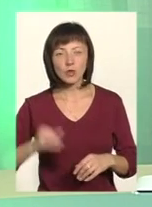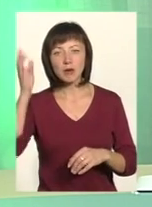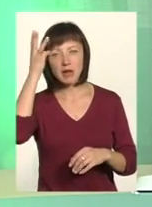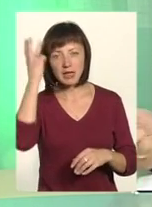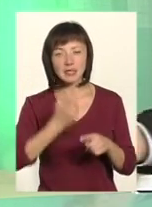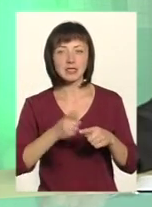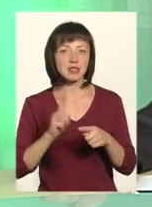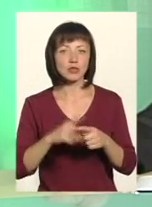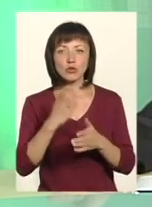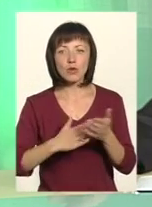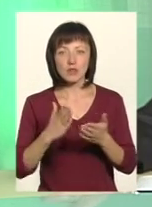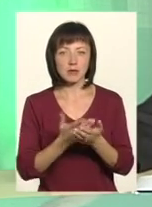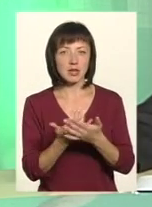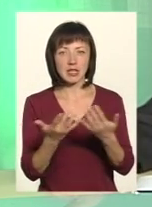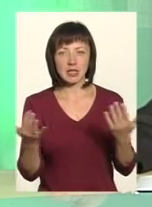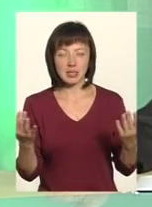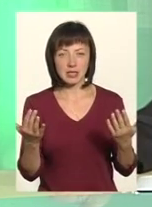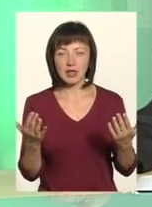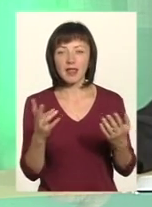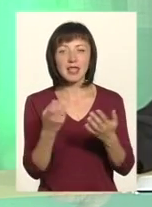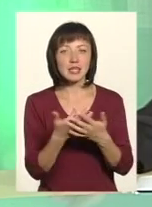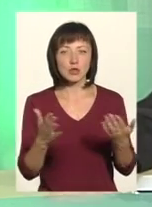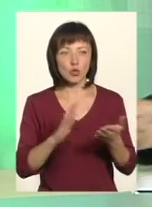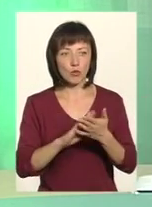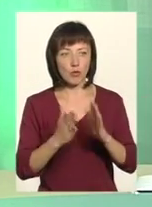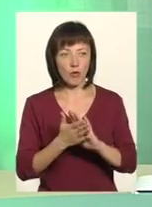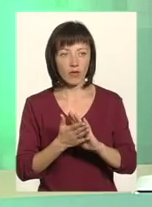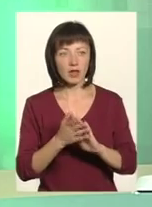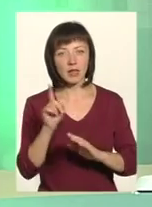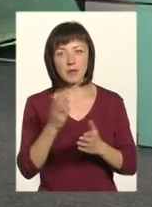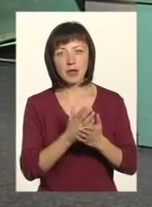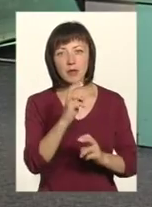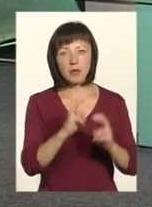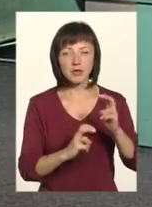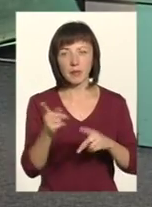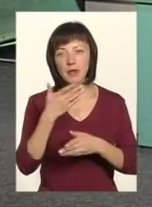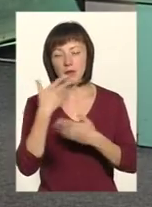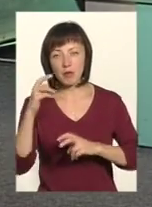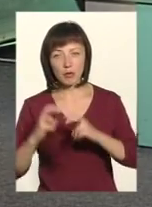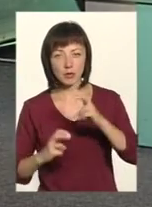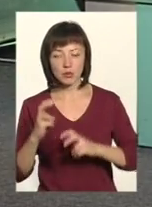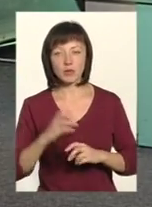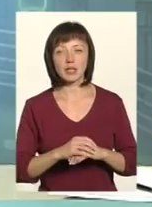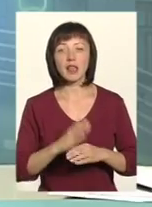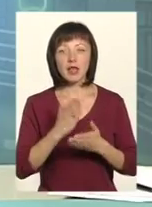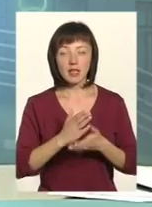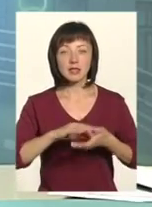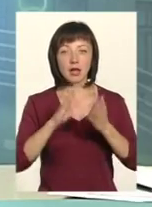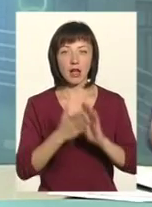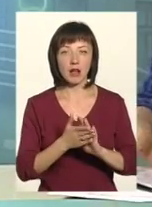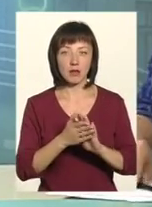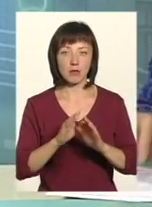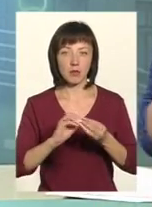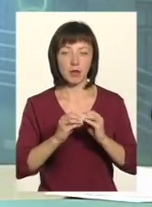Хмельницький, це зовсім різні умови. Розумієте? Там є промисловість, немає. Разом тим є загальна проблема. Будь ласка,